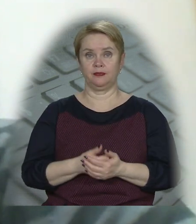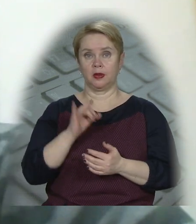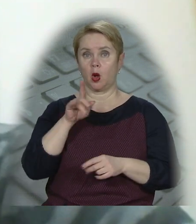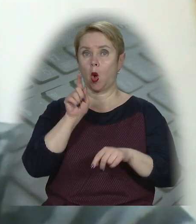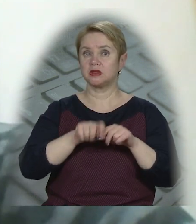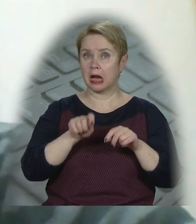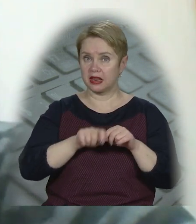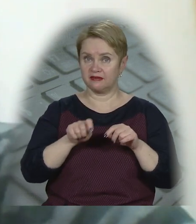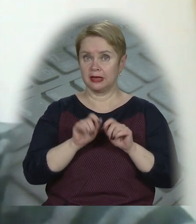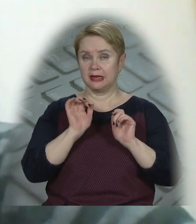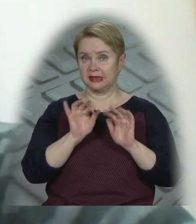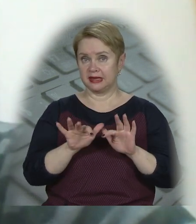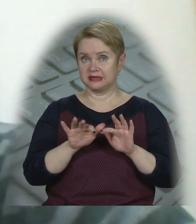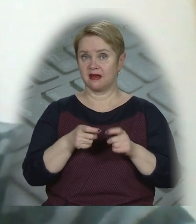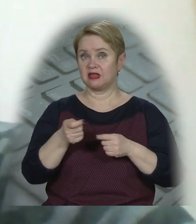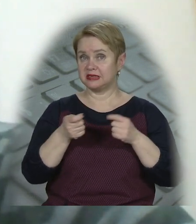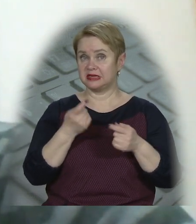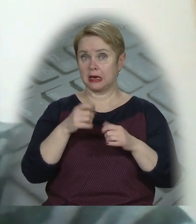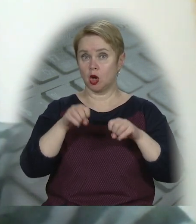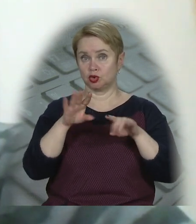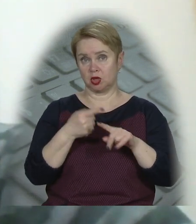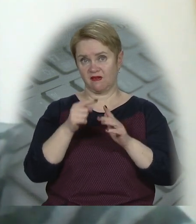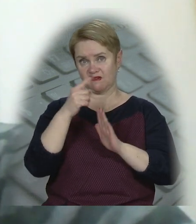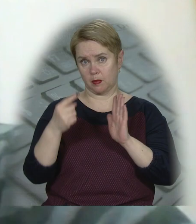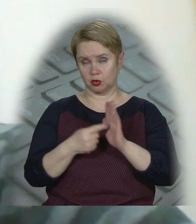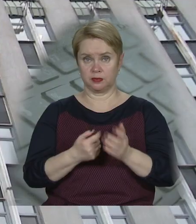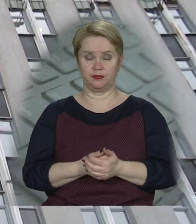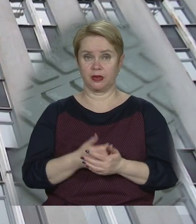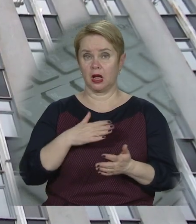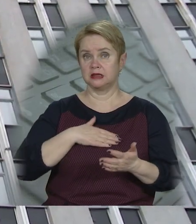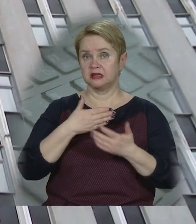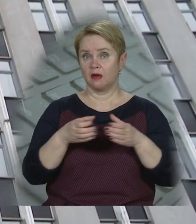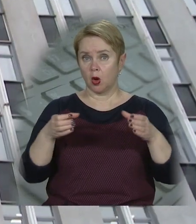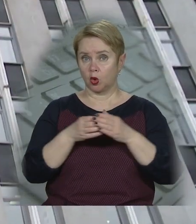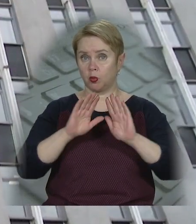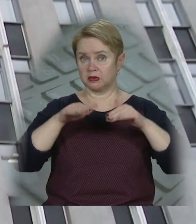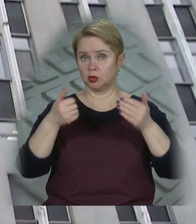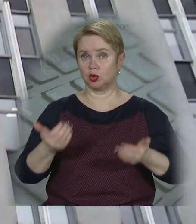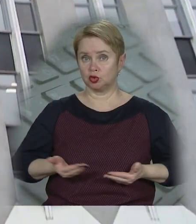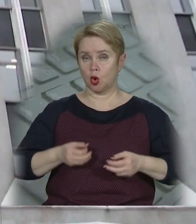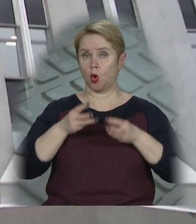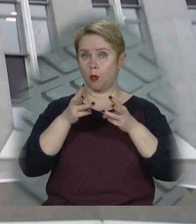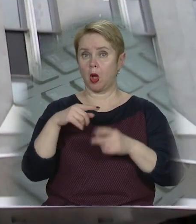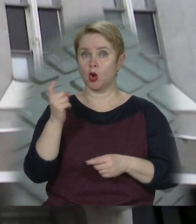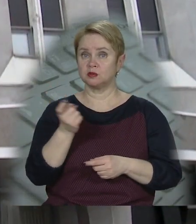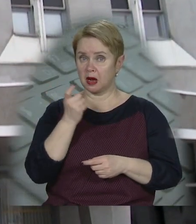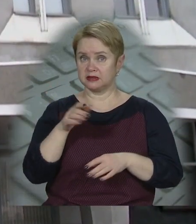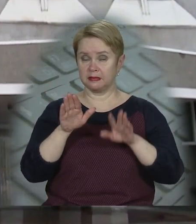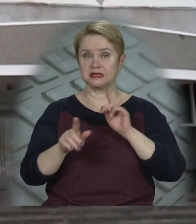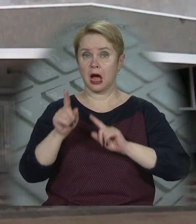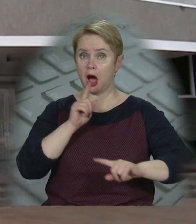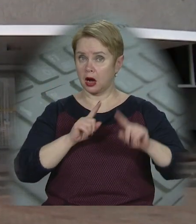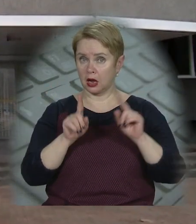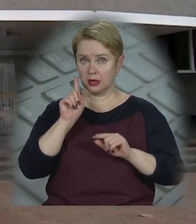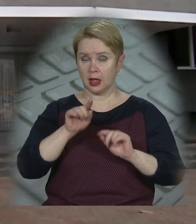і контролювати дії власті для розрішення цього питання. Ініціативна група звернулася до житлово-комунального господарства